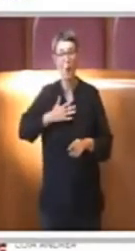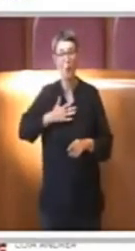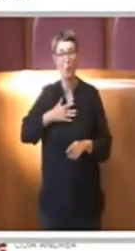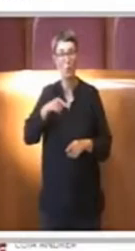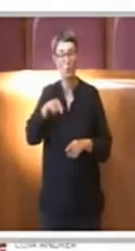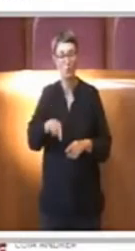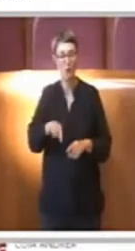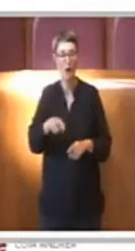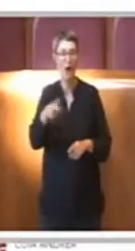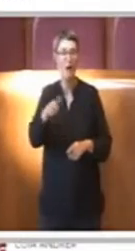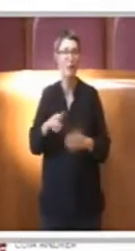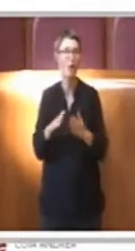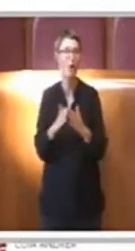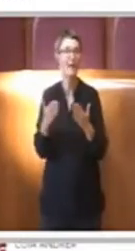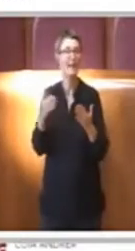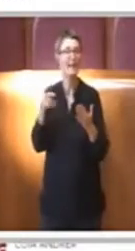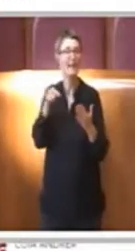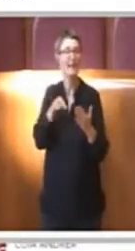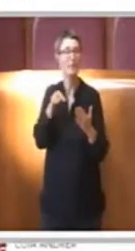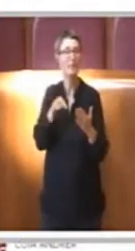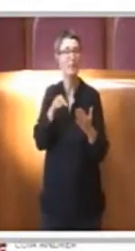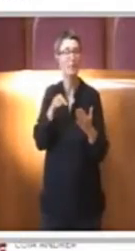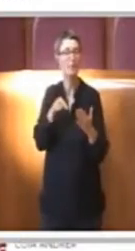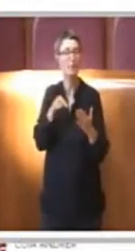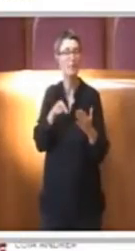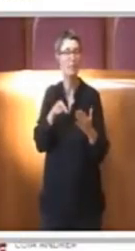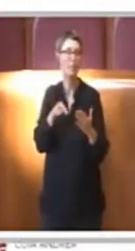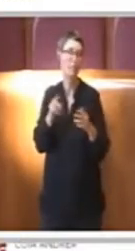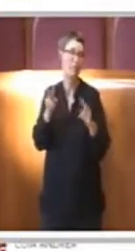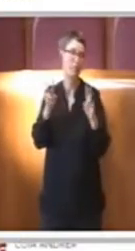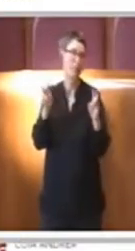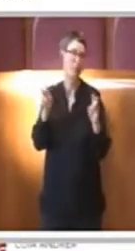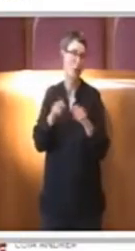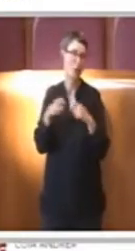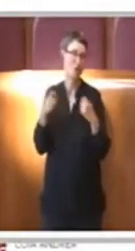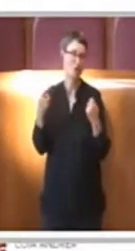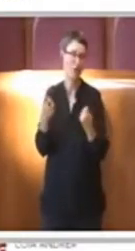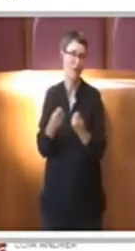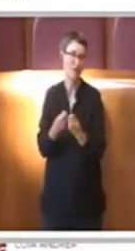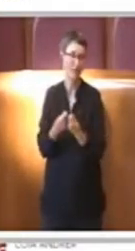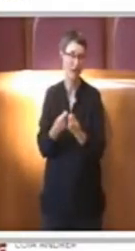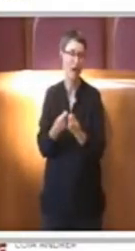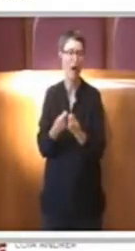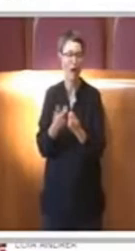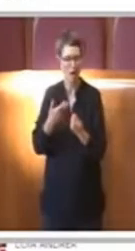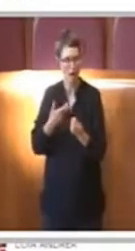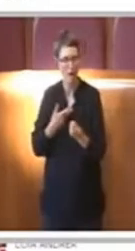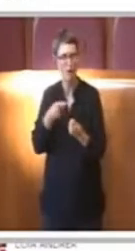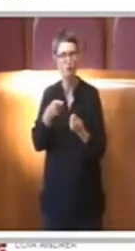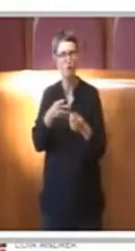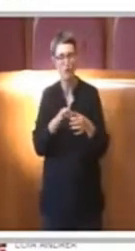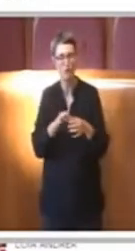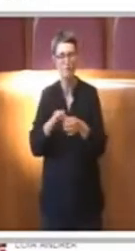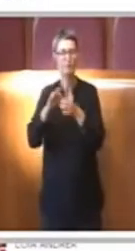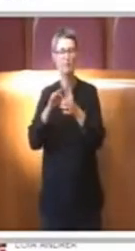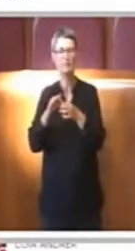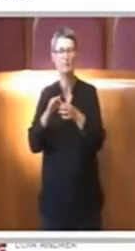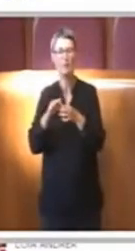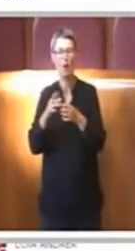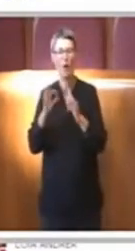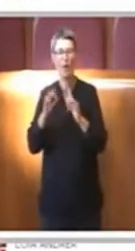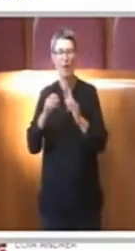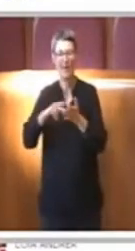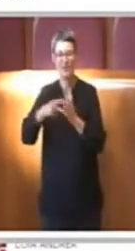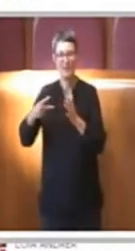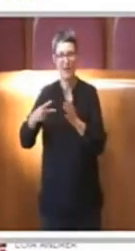che vede sempre maggiore lo sviluppo e l'utilizzo delle nuove tecnologie informatiche, però